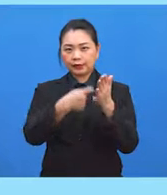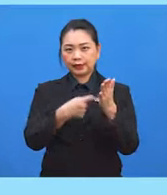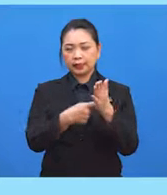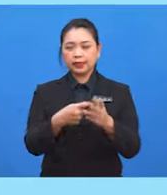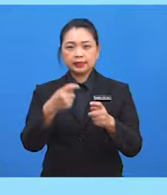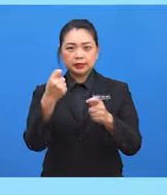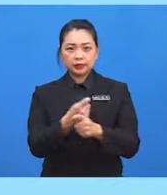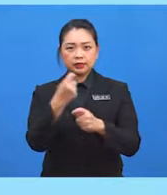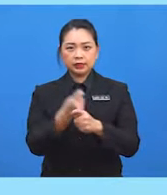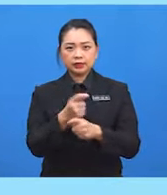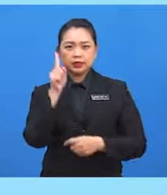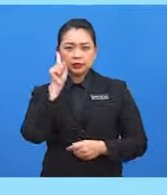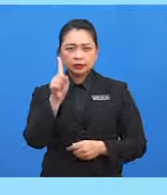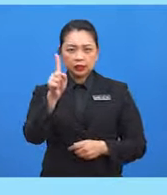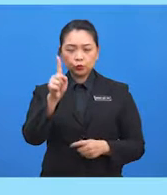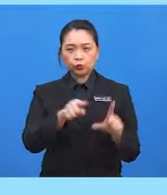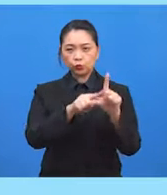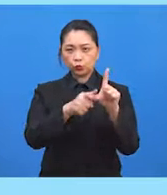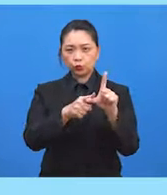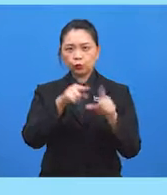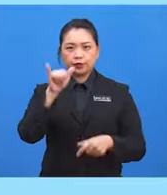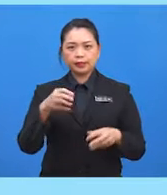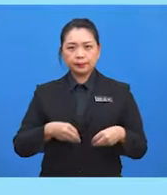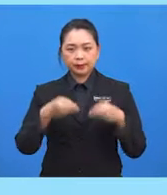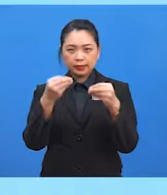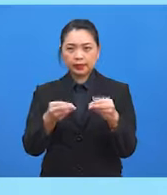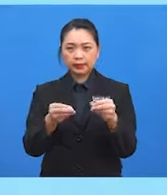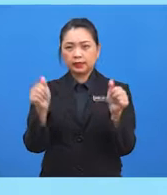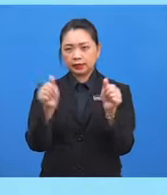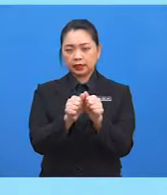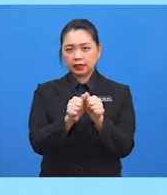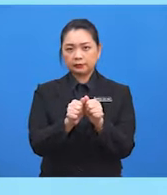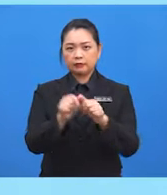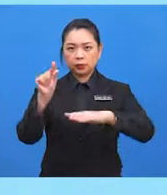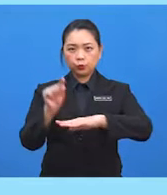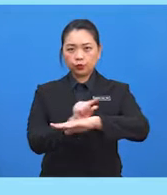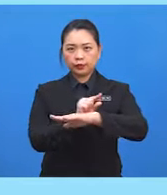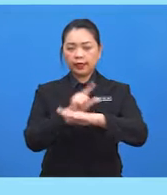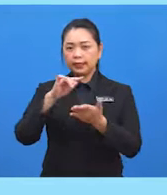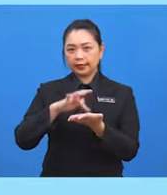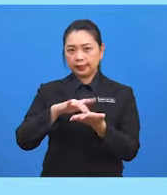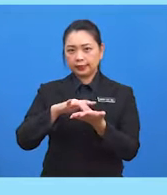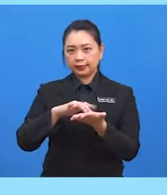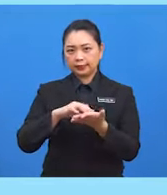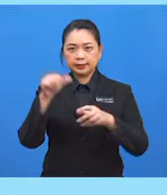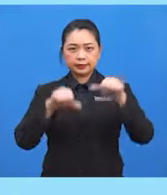suatu sudut yang diberi dengan menggunakan kalkulator saintifik.